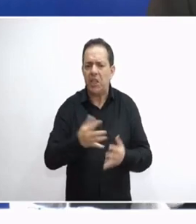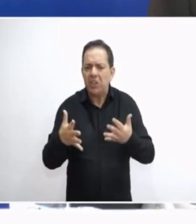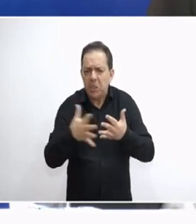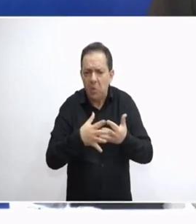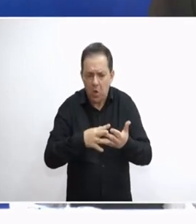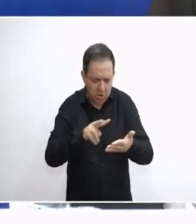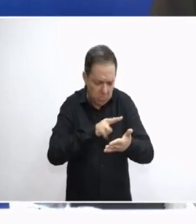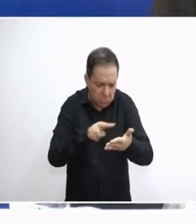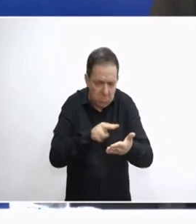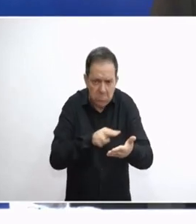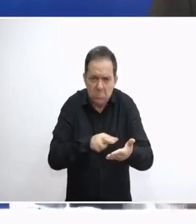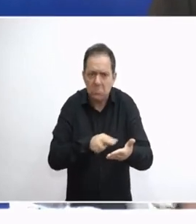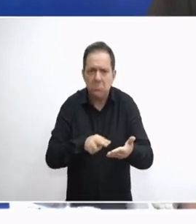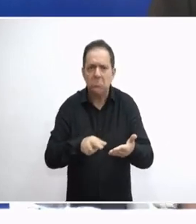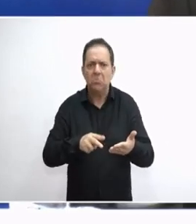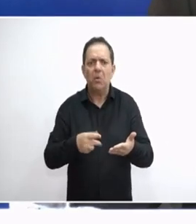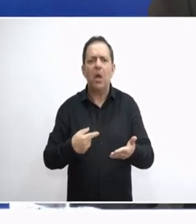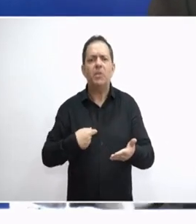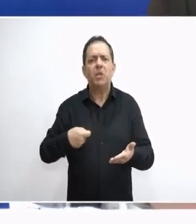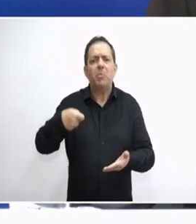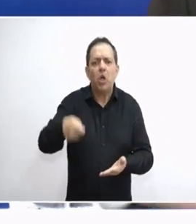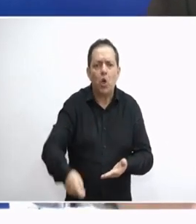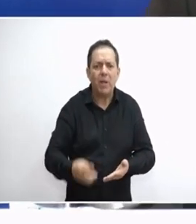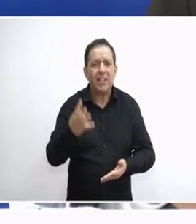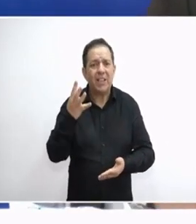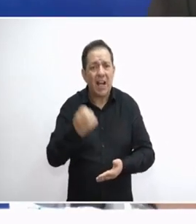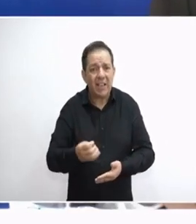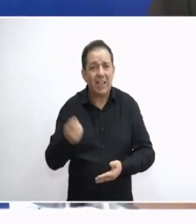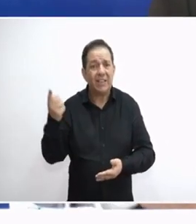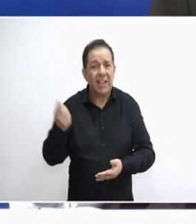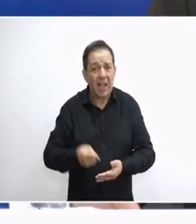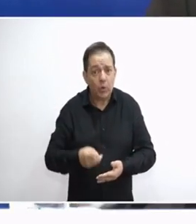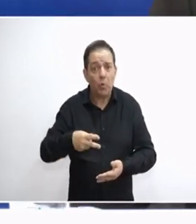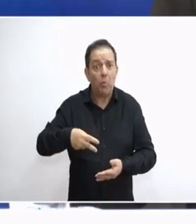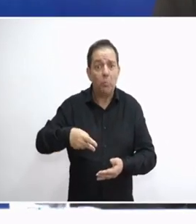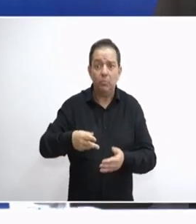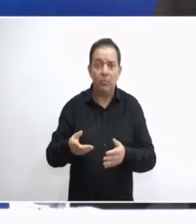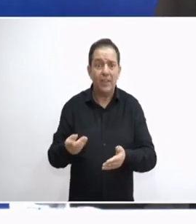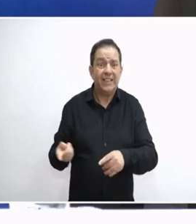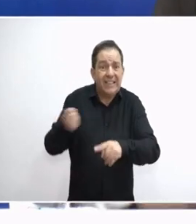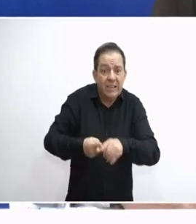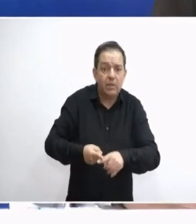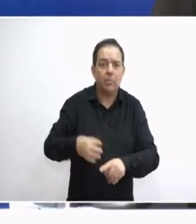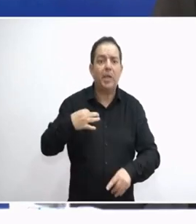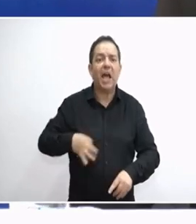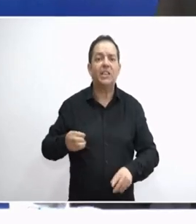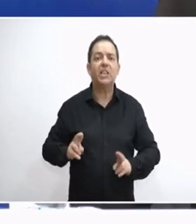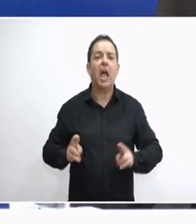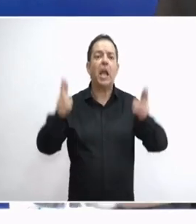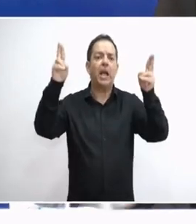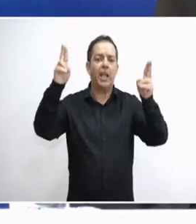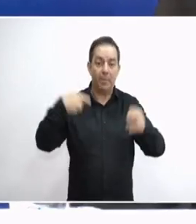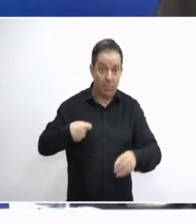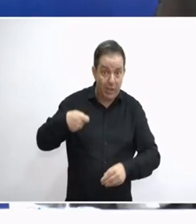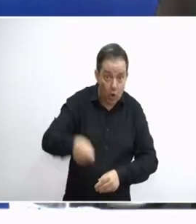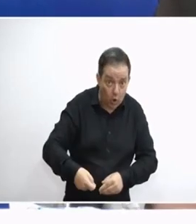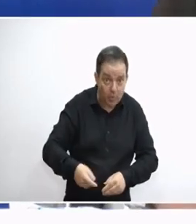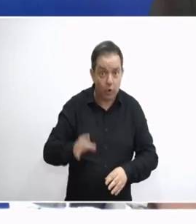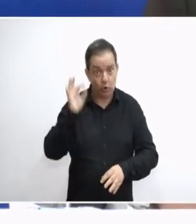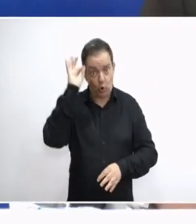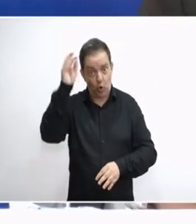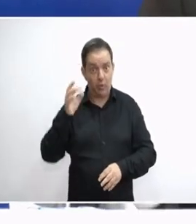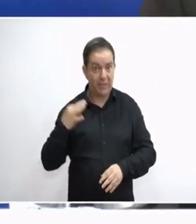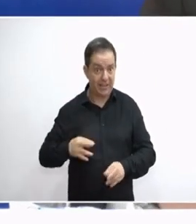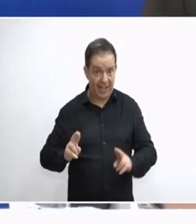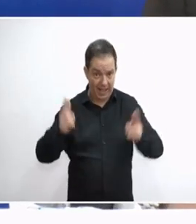μέσα στις ΔΕΗ τουλάχιστον να πληρώνουμε 40% και 30% την πράσινη ενέργεια. Άρα ουσιαστικά εμείς πληρώνουμε για να υπάρχει πράσινη ενέργεια, αν είναι ποτέ